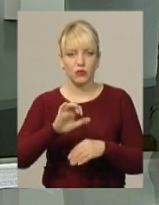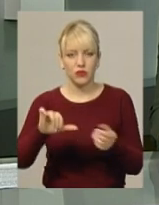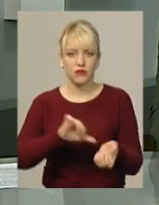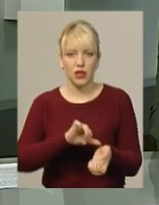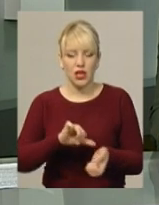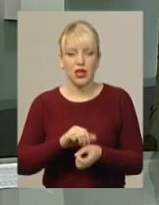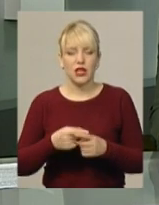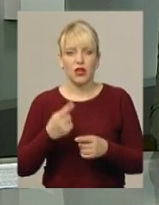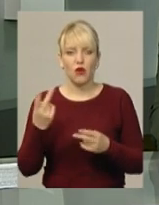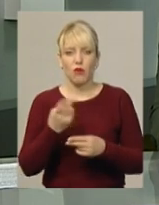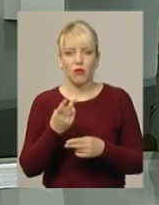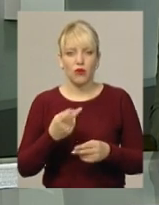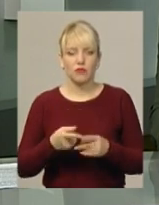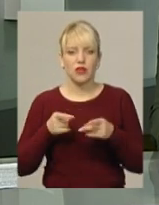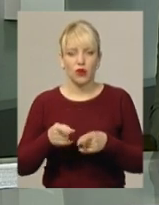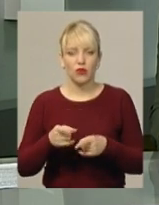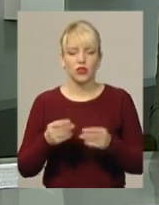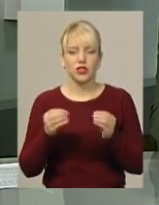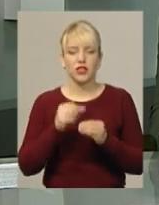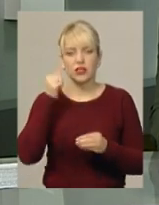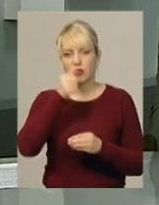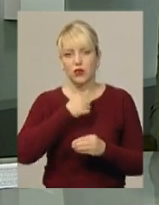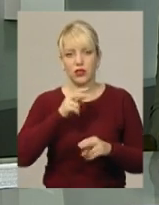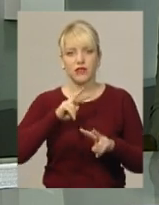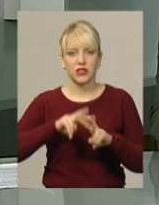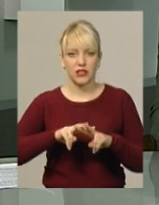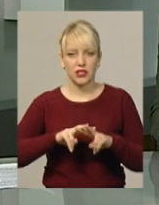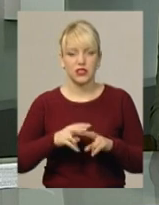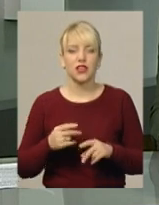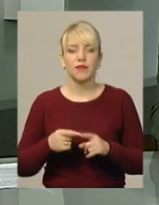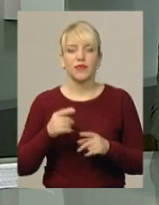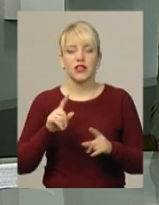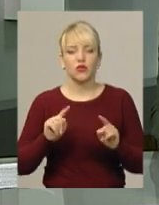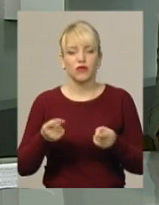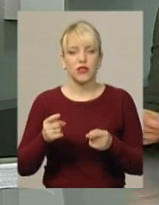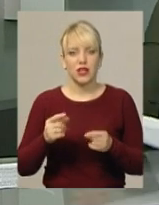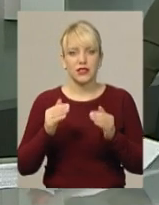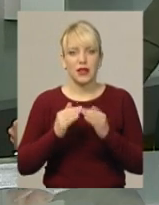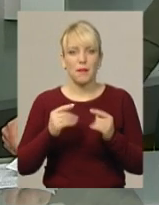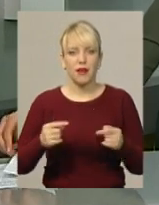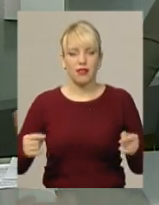підозрюваним загрожує до 10 років в'язниці з конфіскацією майна, якщо вину їхню доведуть.